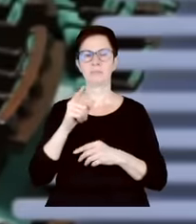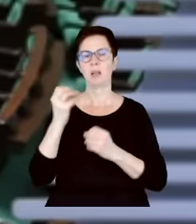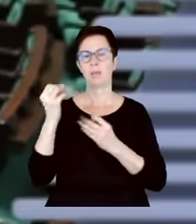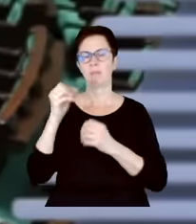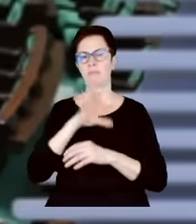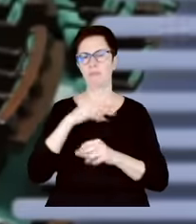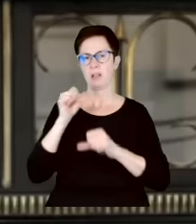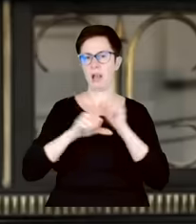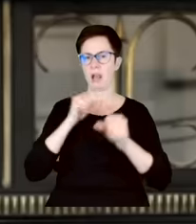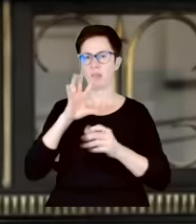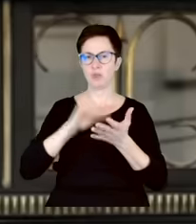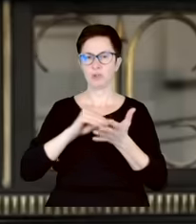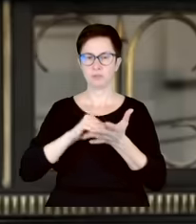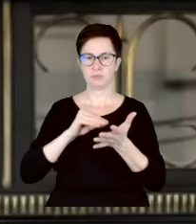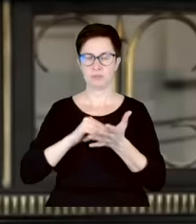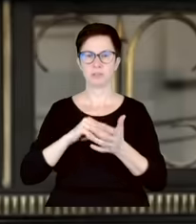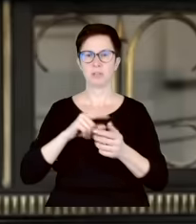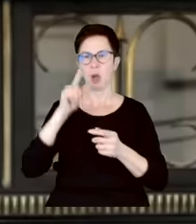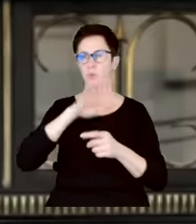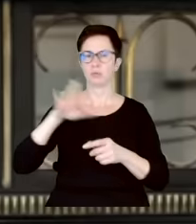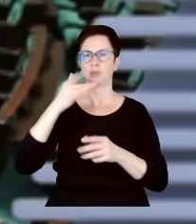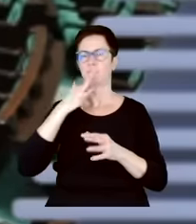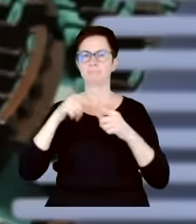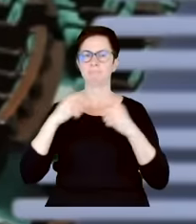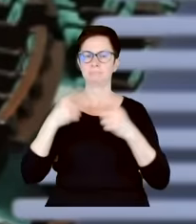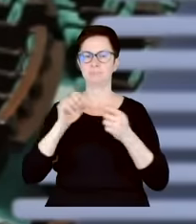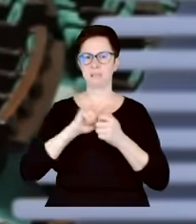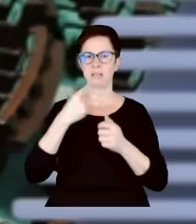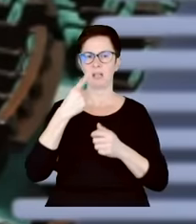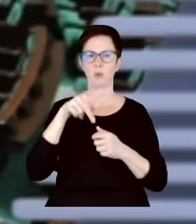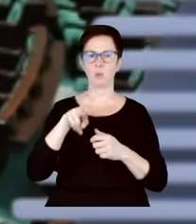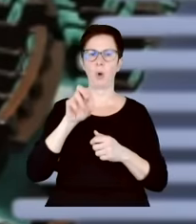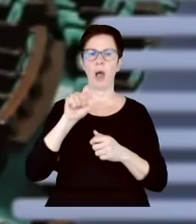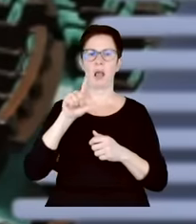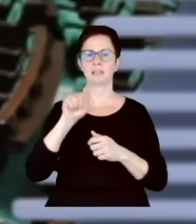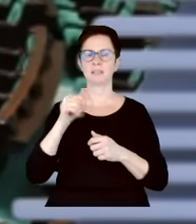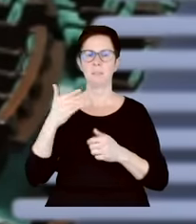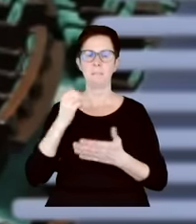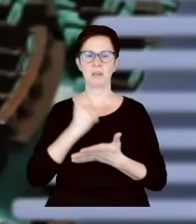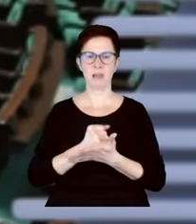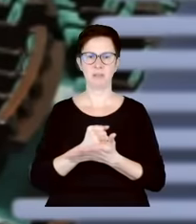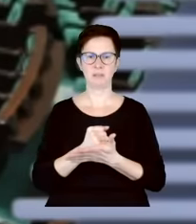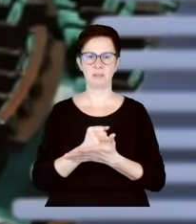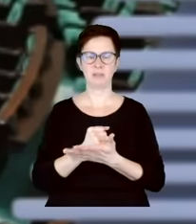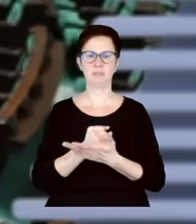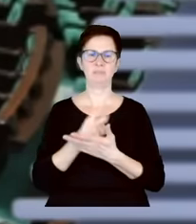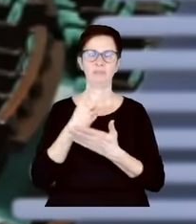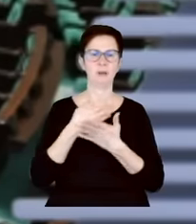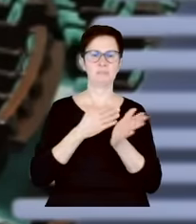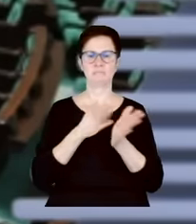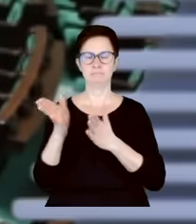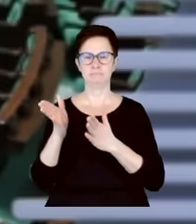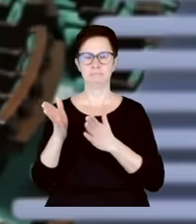jest podnoszony w przestrzeni publicznej. Czy mamy w Polsce dualizm prawny? Mamy dualizm prawny, czy nie mamy dualizmu, a wyłącznie